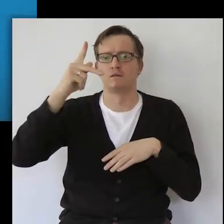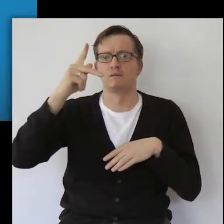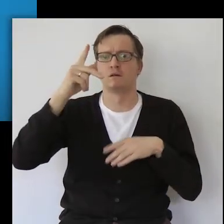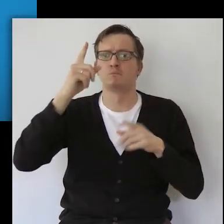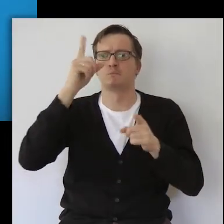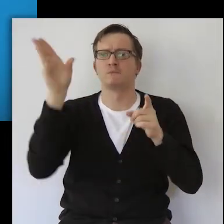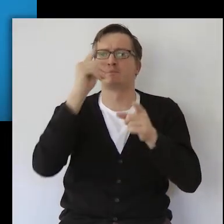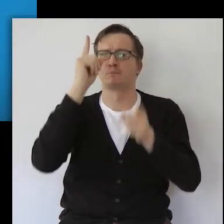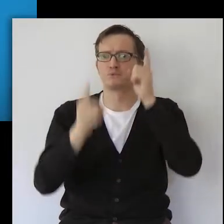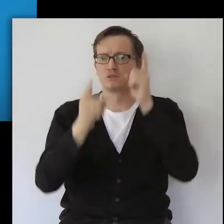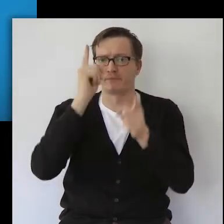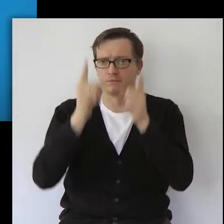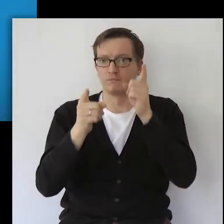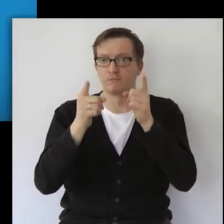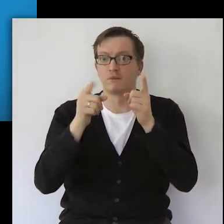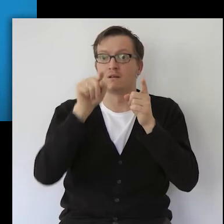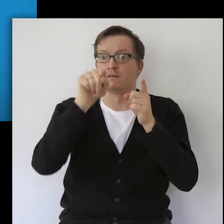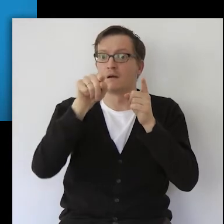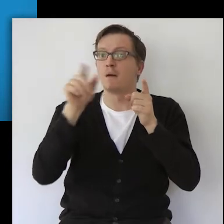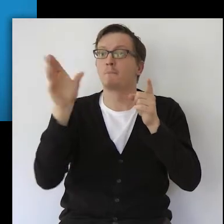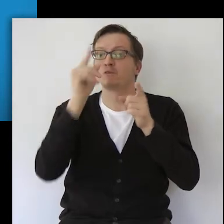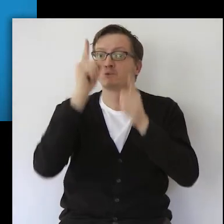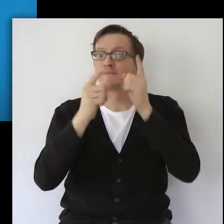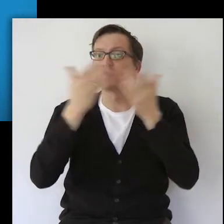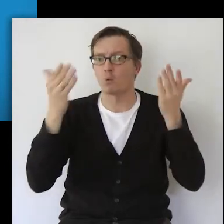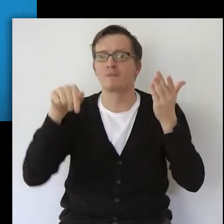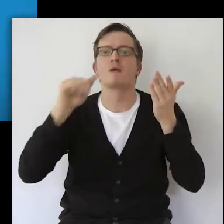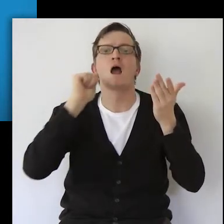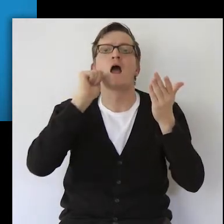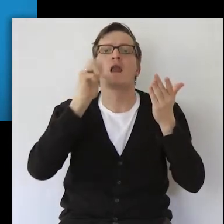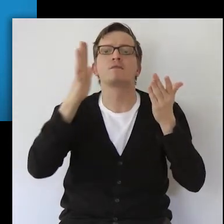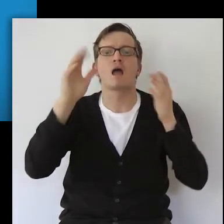Demokratie bedeutet, das Volk herrscht.